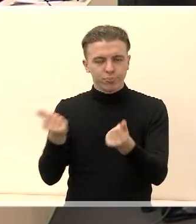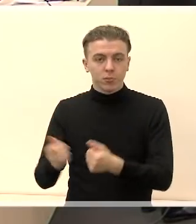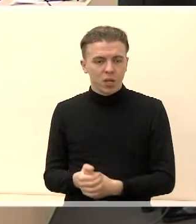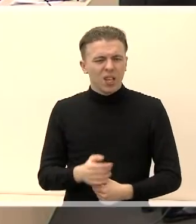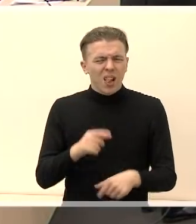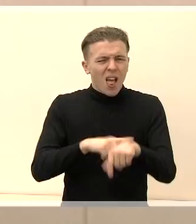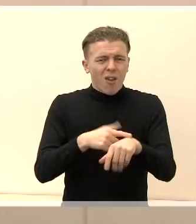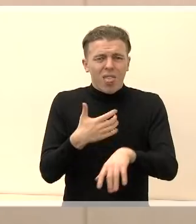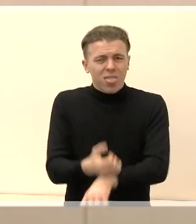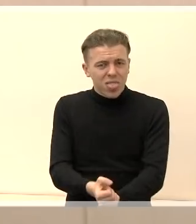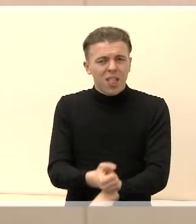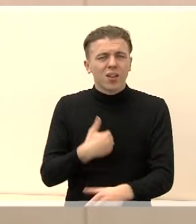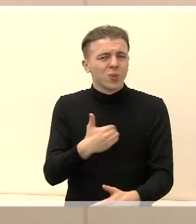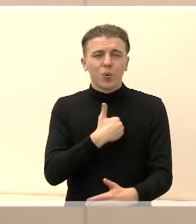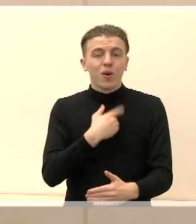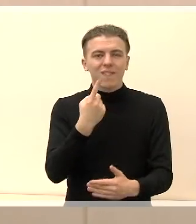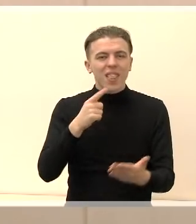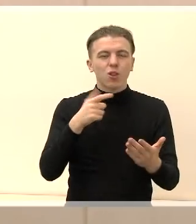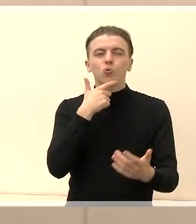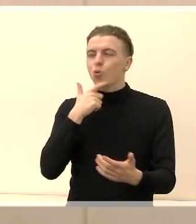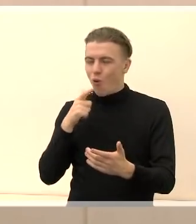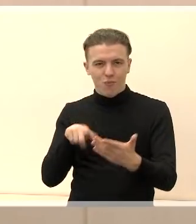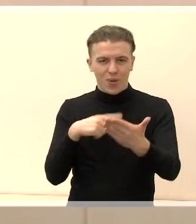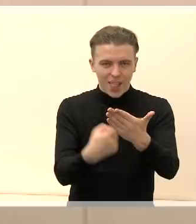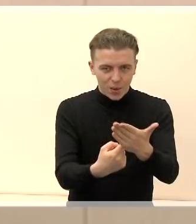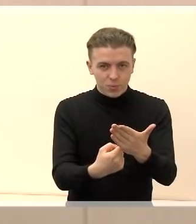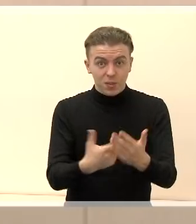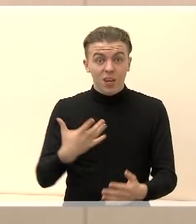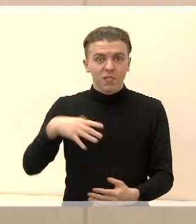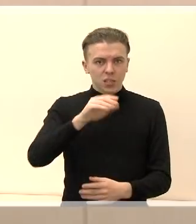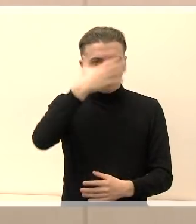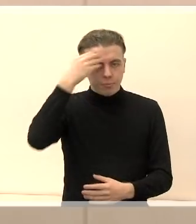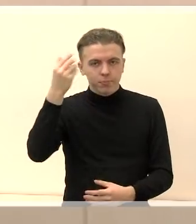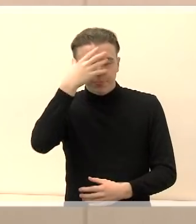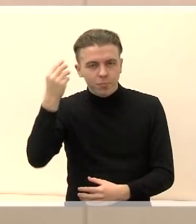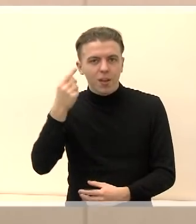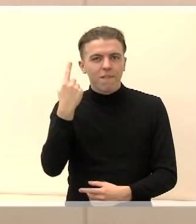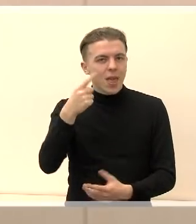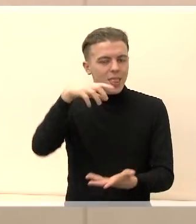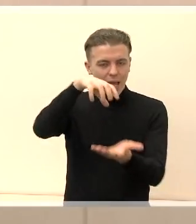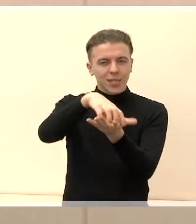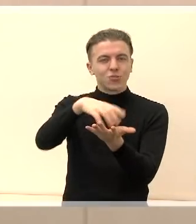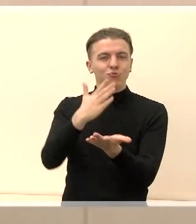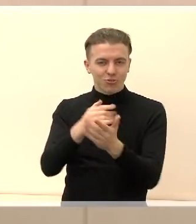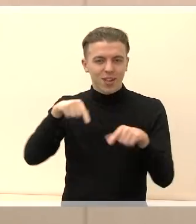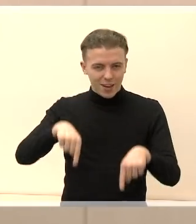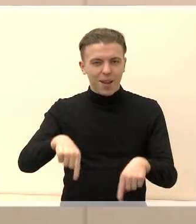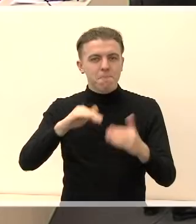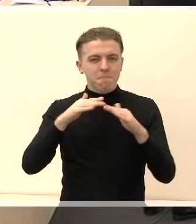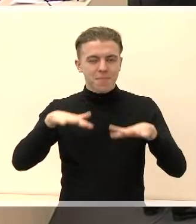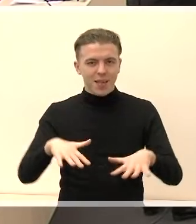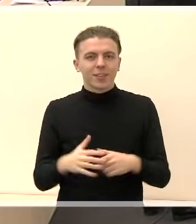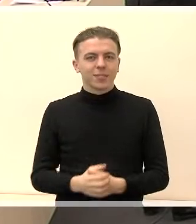laiko, labai norėčiau išduoti vieną žiūrovo klausimą. Visi jūs kaip ir primirštate vieną įsteigą, kuriai yra mūsų mieste.